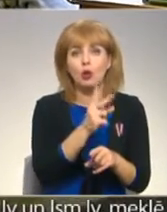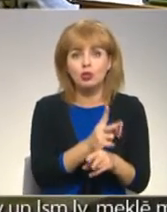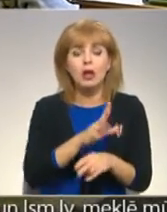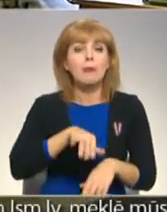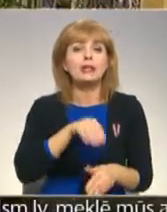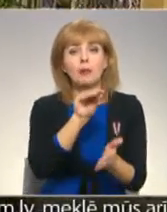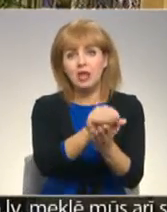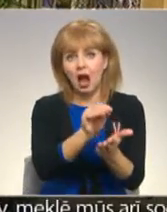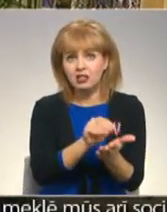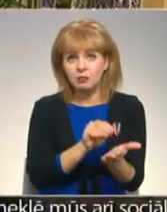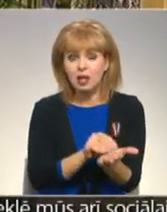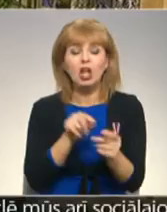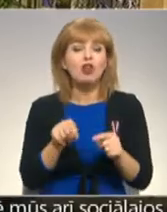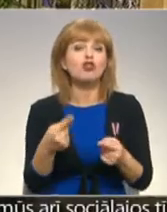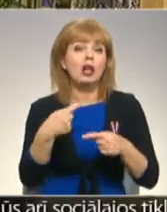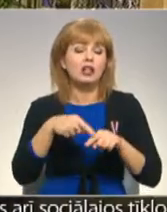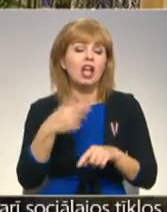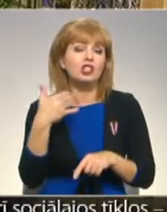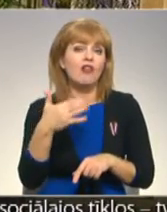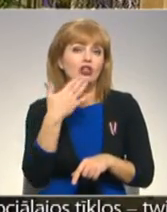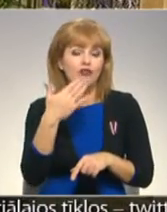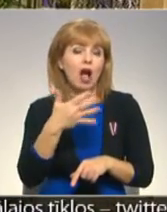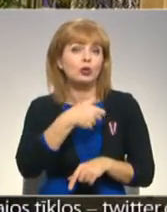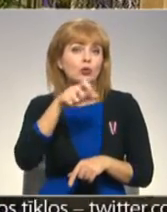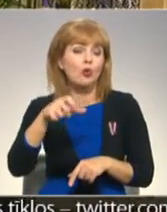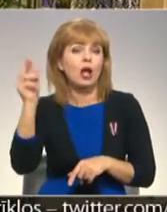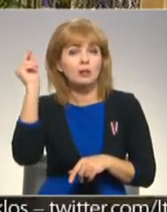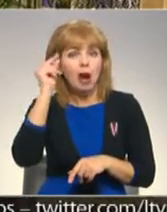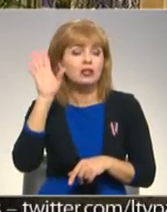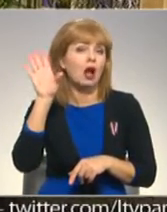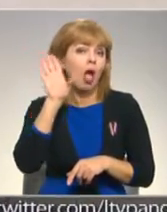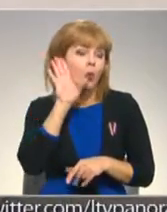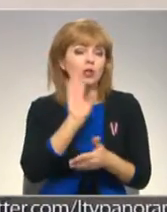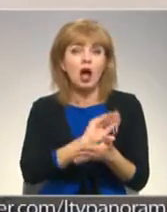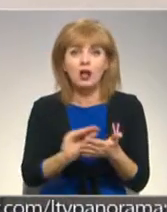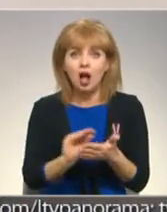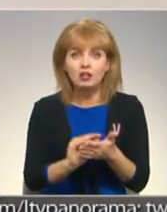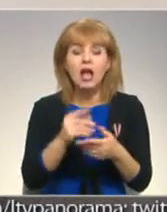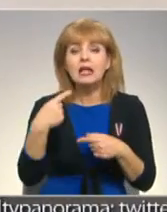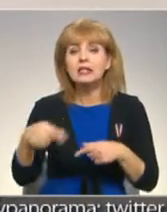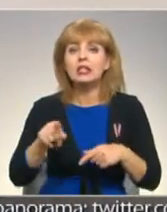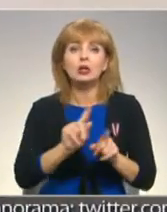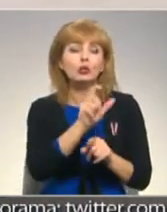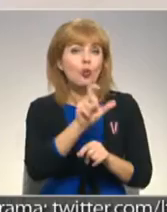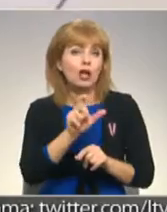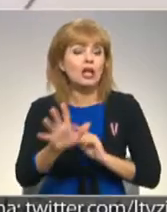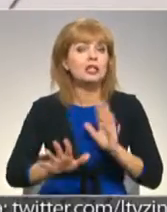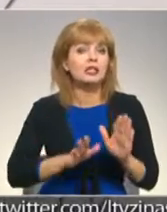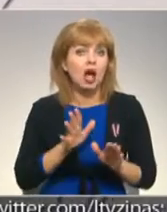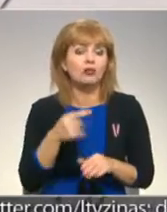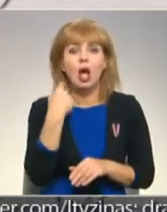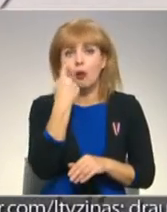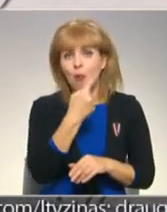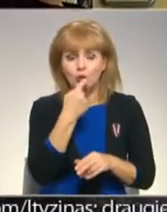tam jāizpilda. Šajā reizēs vešvalodas skolēni apgūsto vairāk klausoties un rakstot, bet citās skolotājs sagatavojas arī